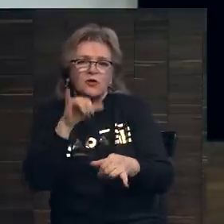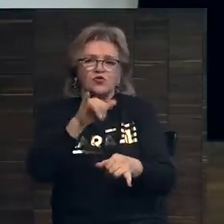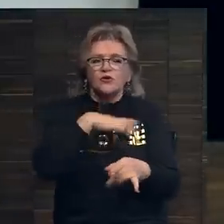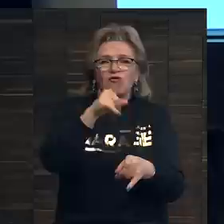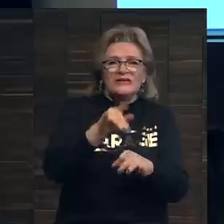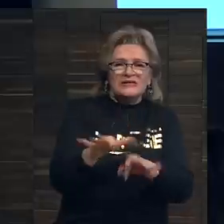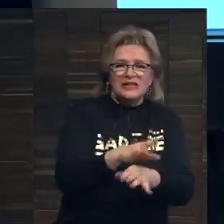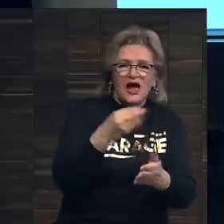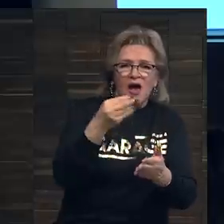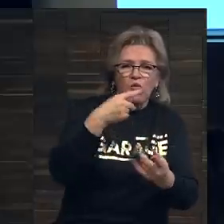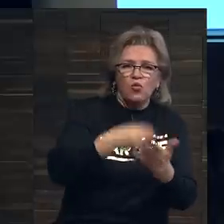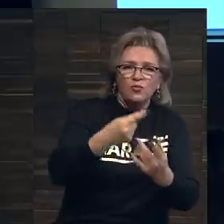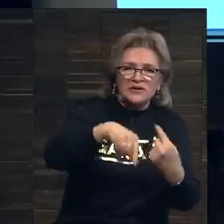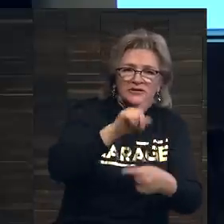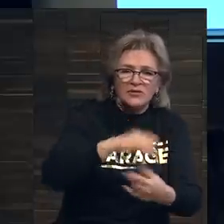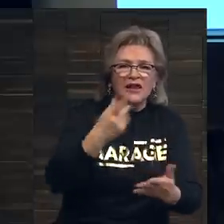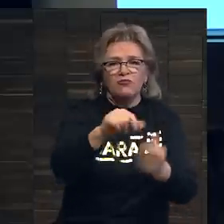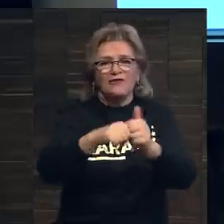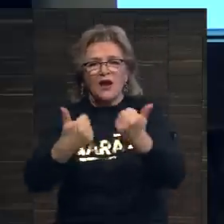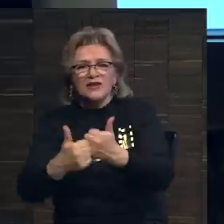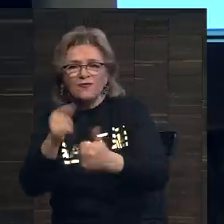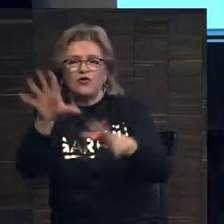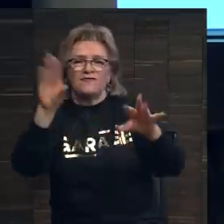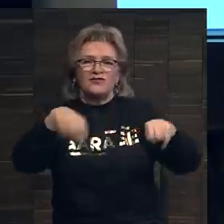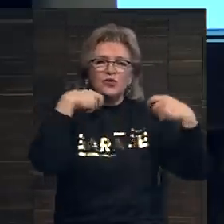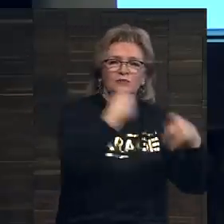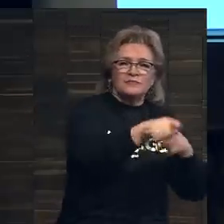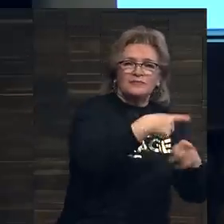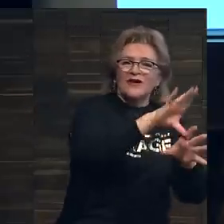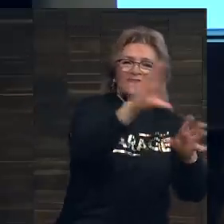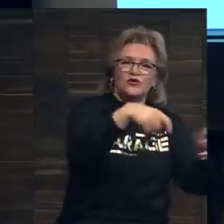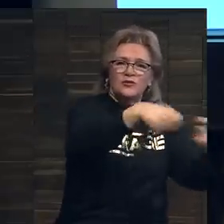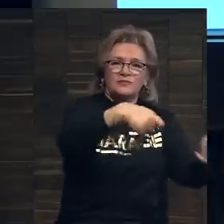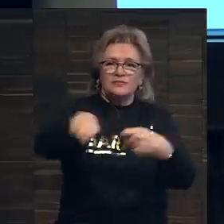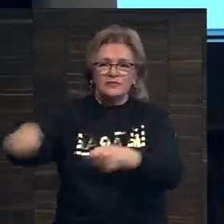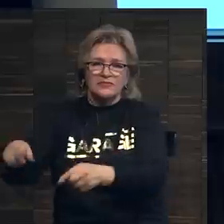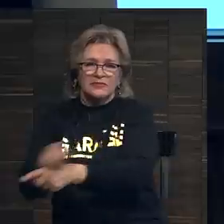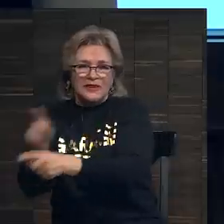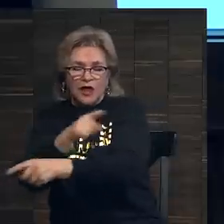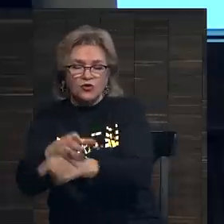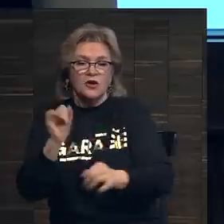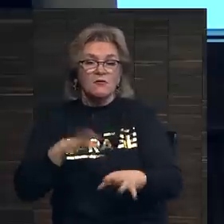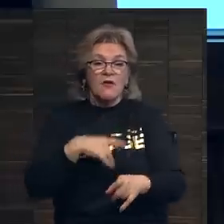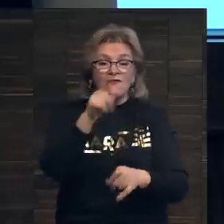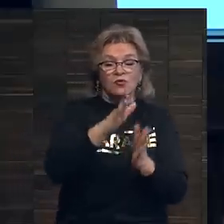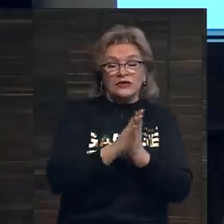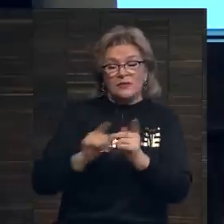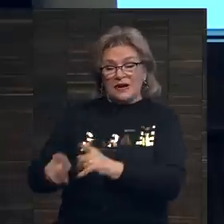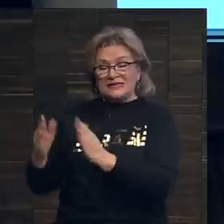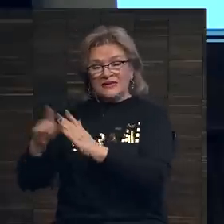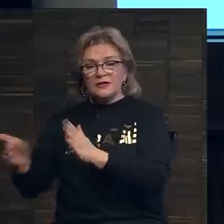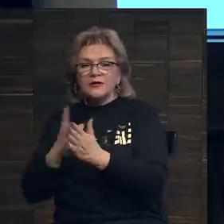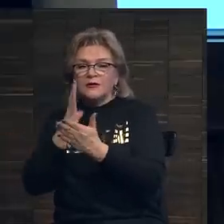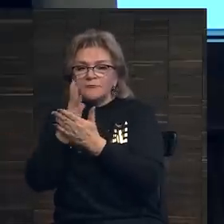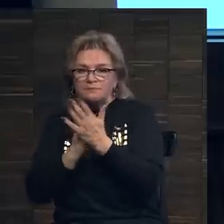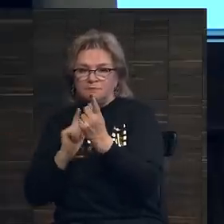идут дела у вашего бизнеса, или у вас развод, и вы все распродаете. Именно поэтому вы можете запросить у аукционного дома продавать